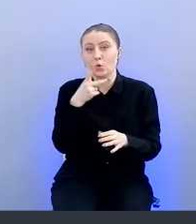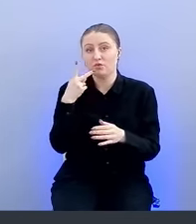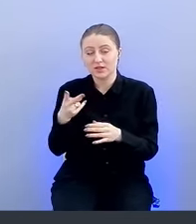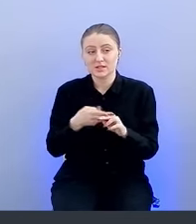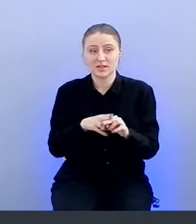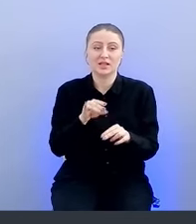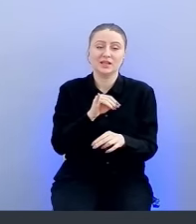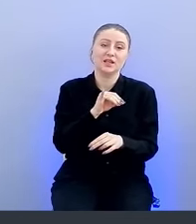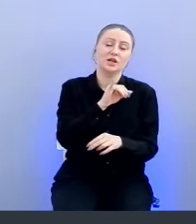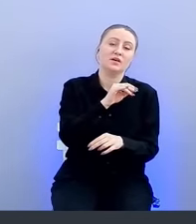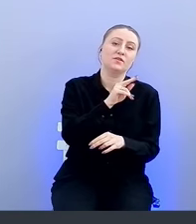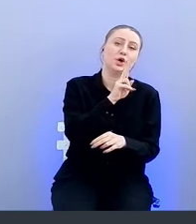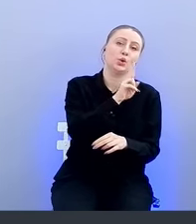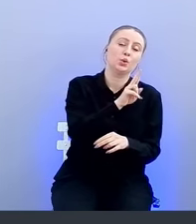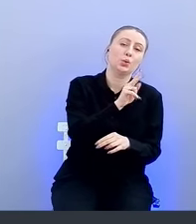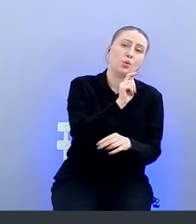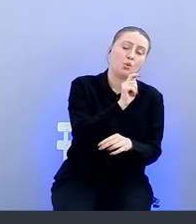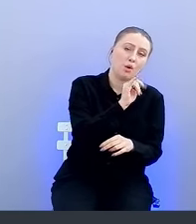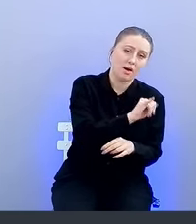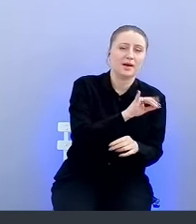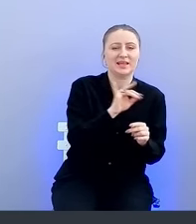и в UI, и в цифрах.